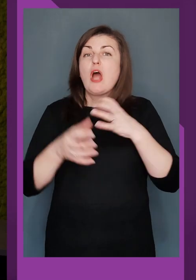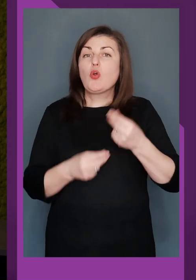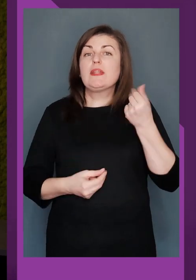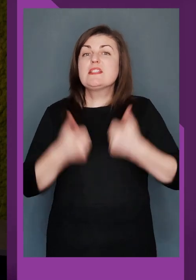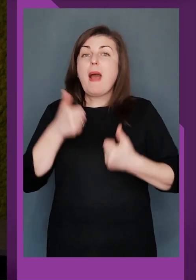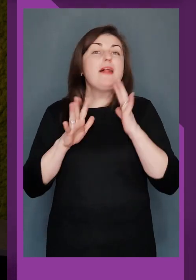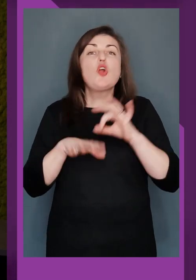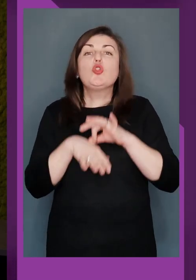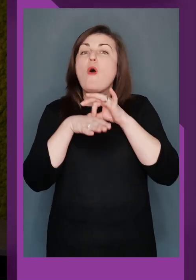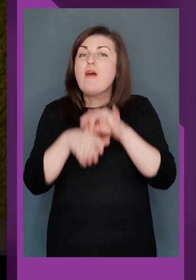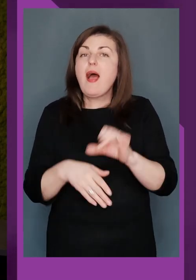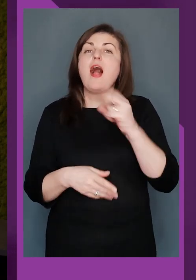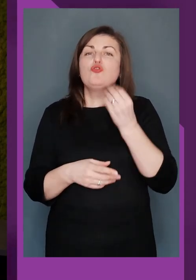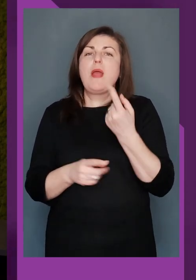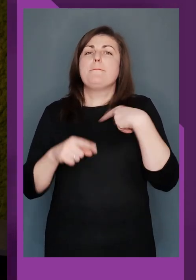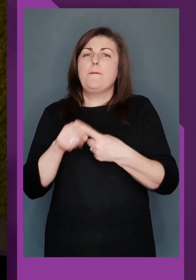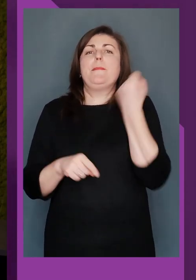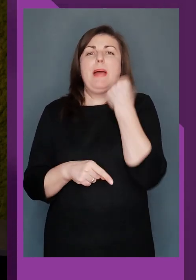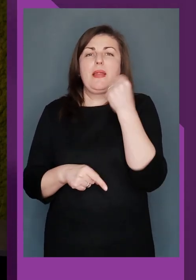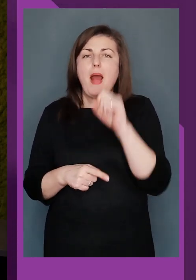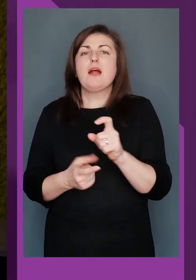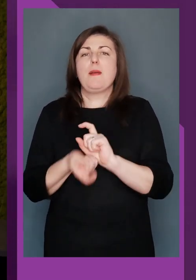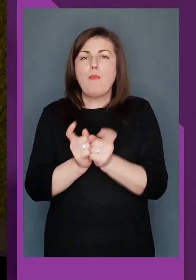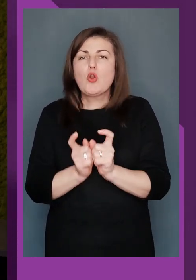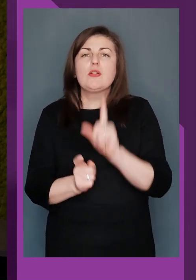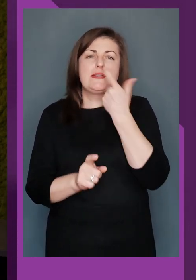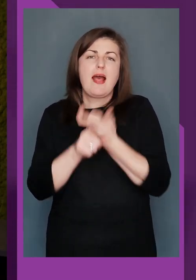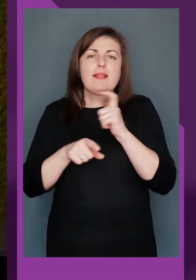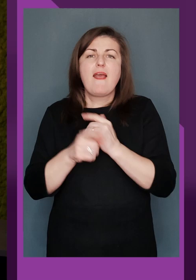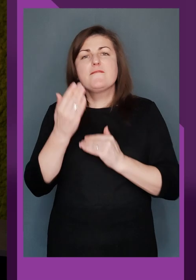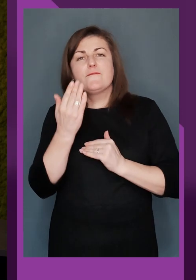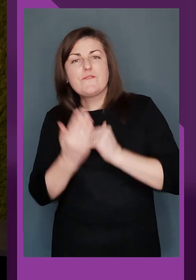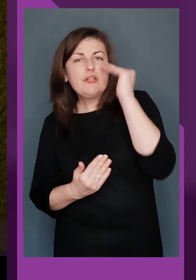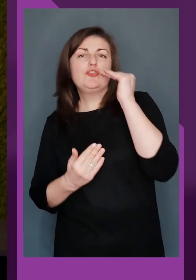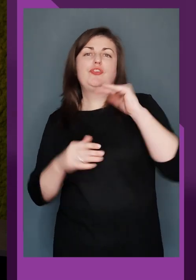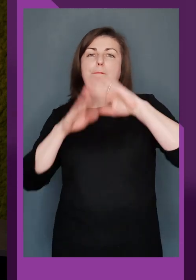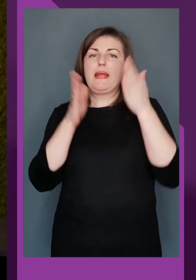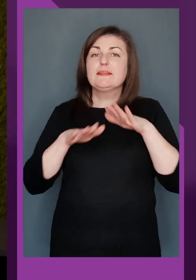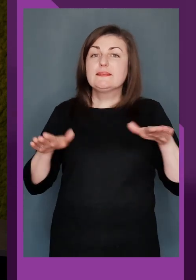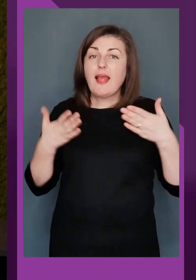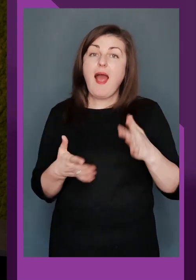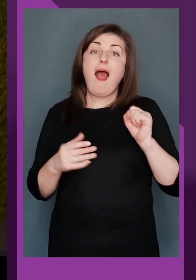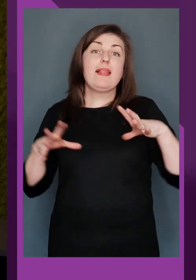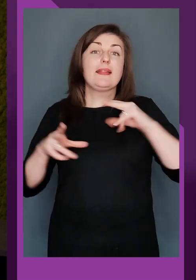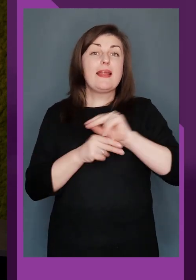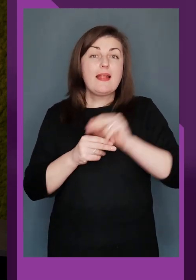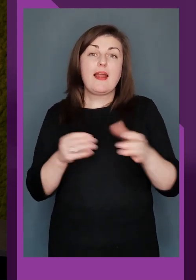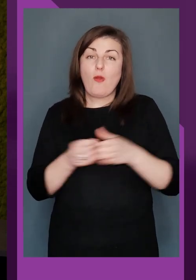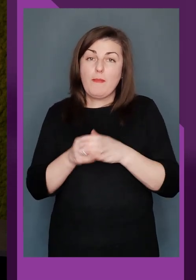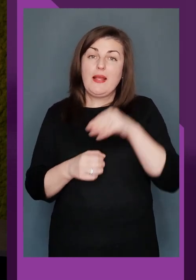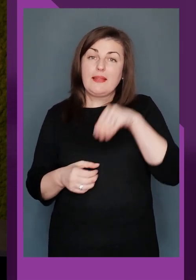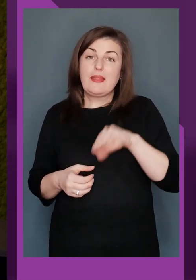змагань. І не лише довести, але ще й перемагати, боротися за найвищі, що б ліп'єди стало. Але